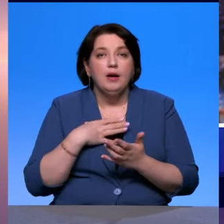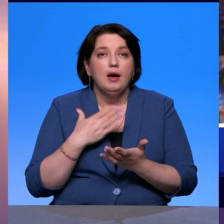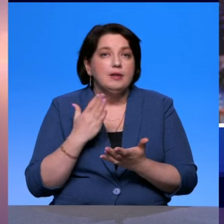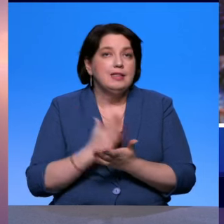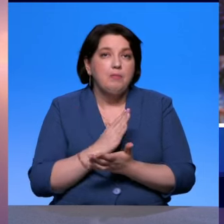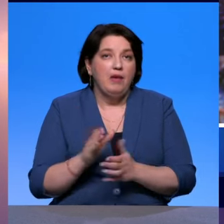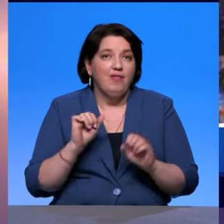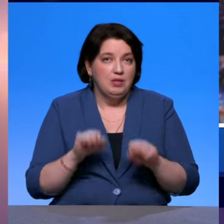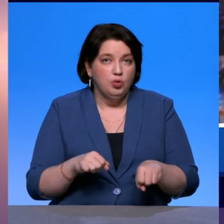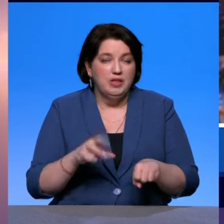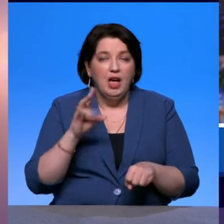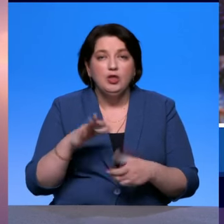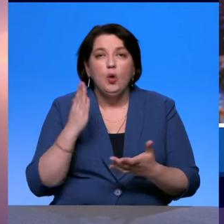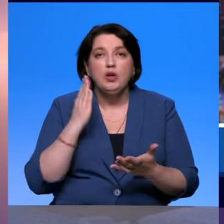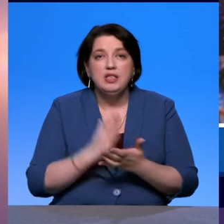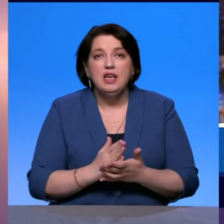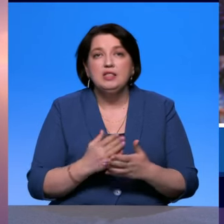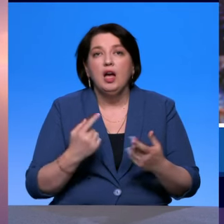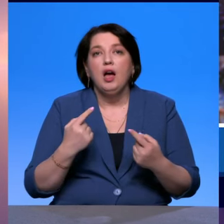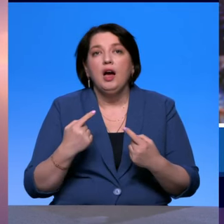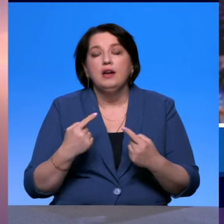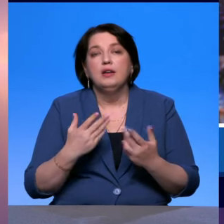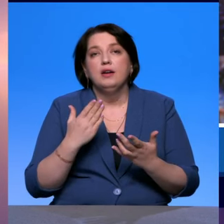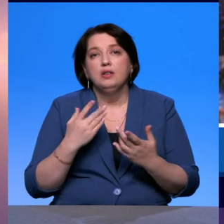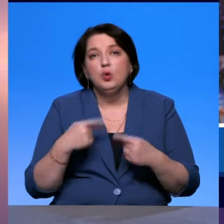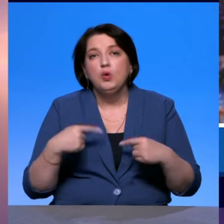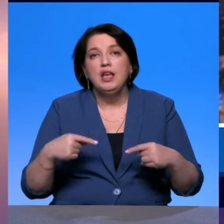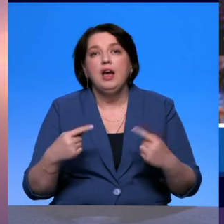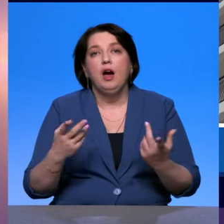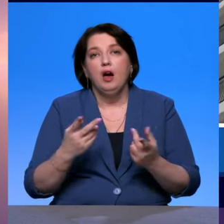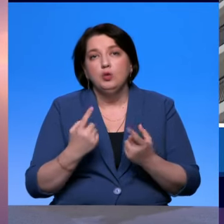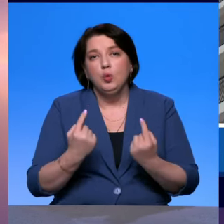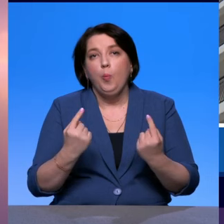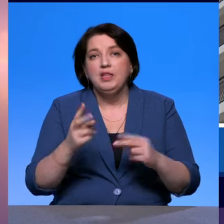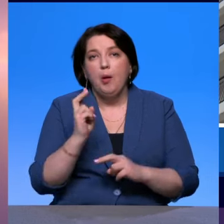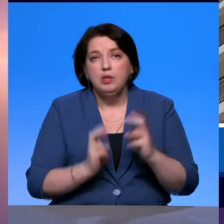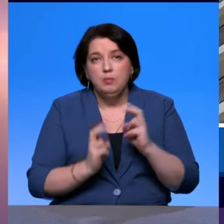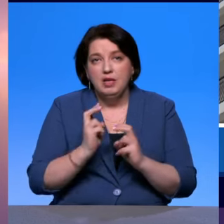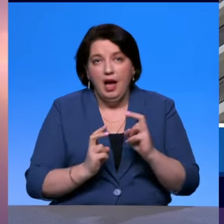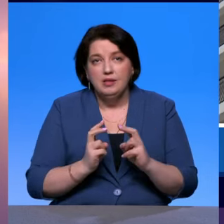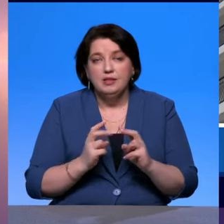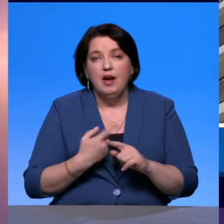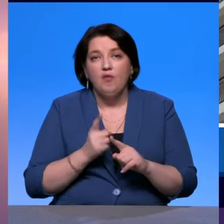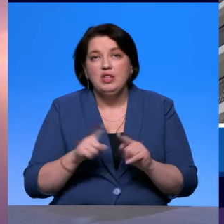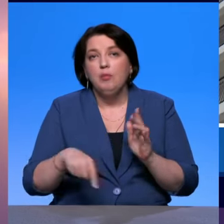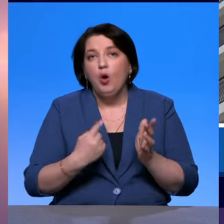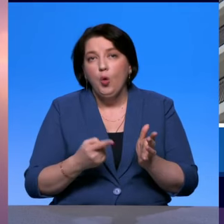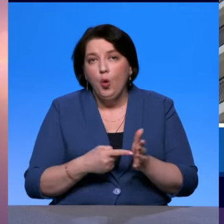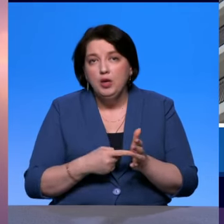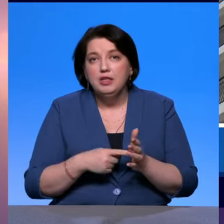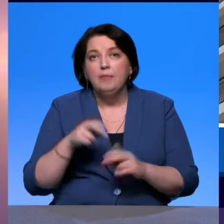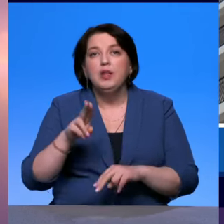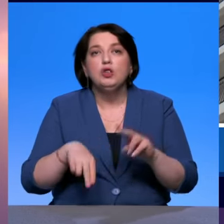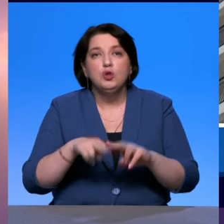существует ряд больших предприятий в городе, которым строить жилье тоже